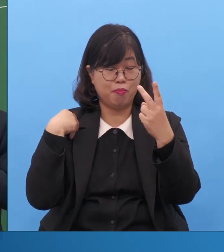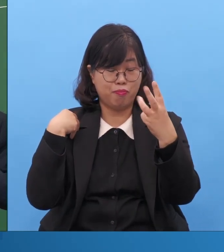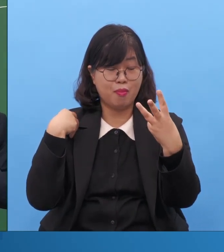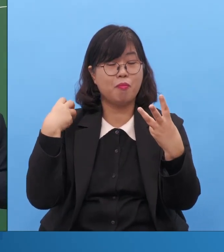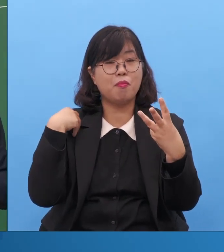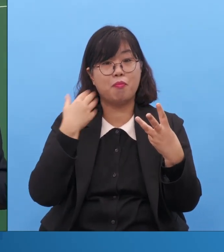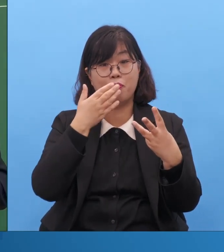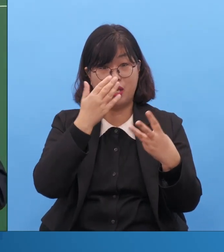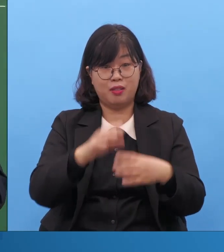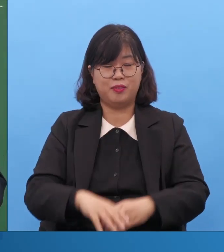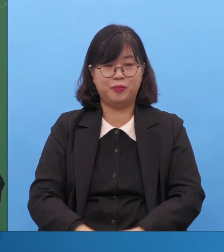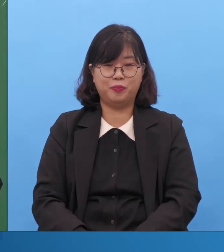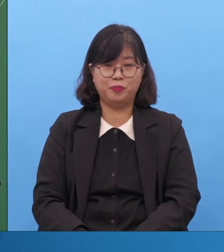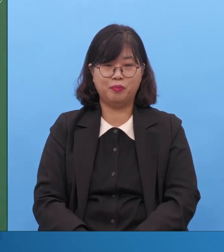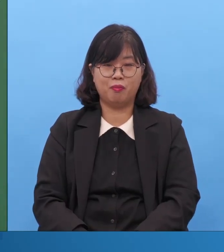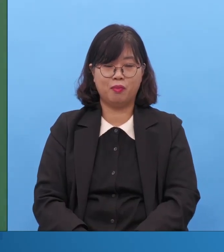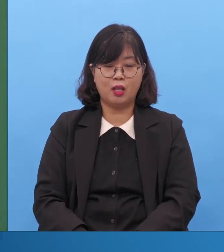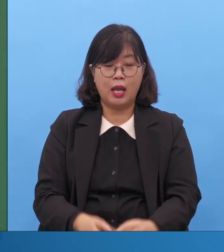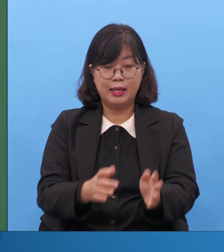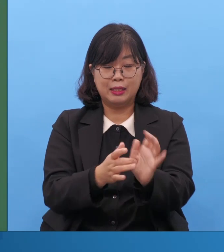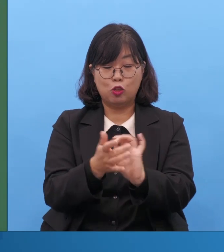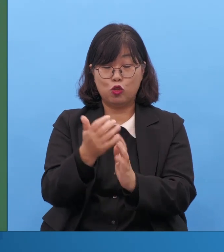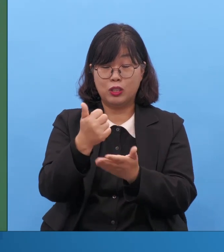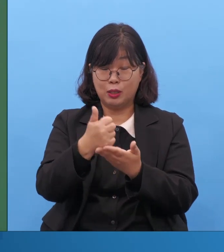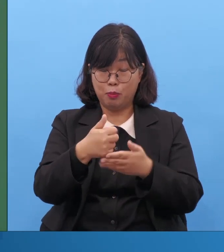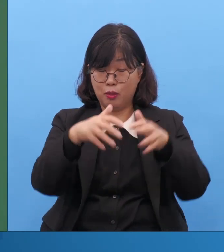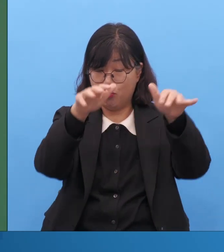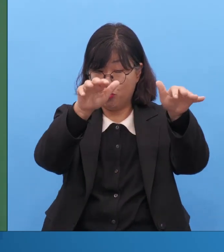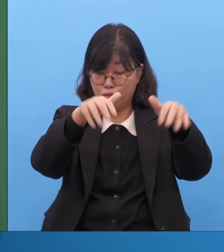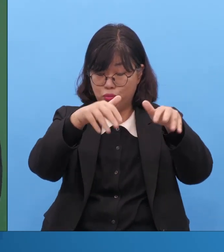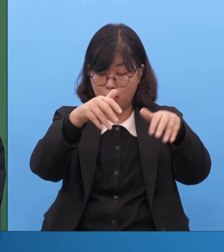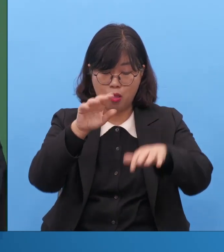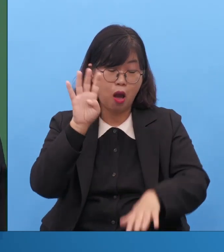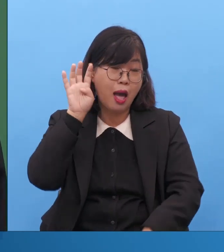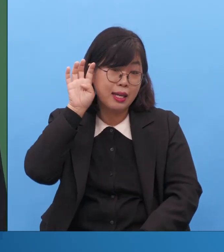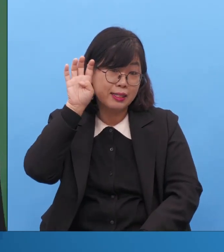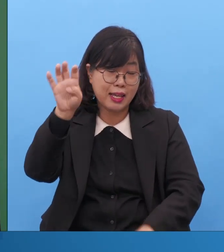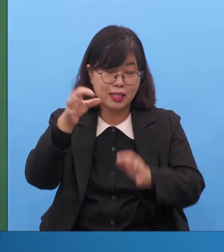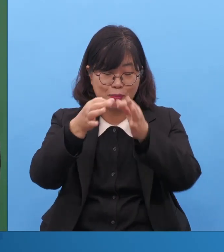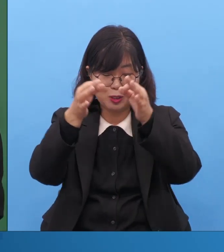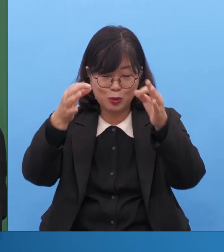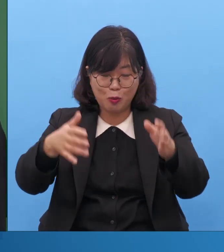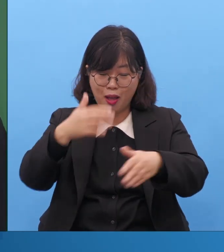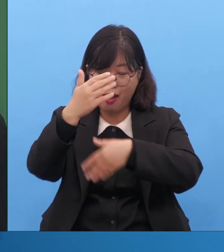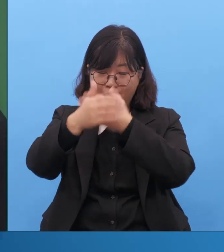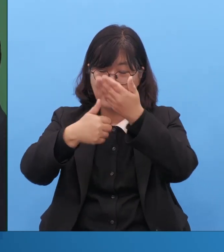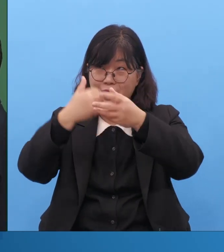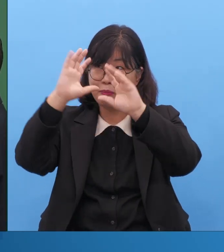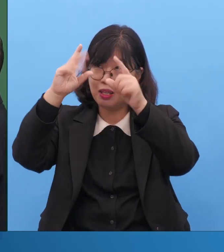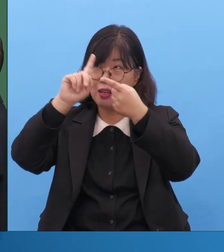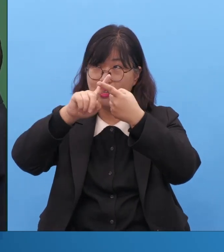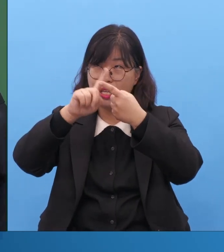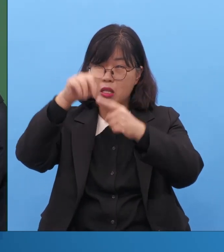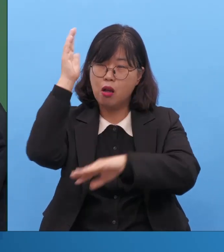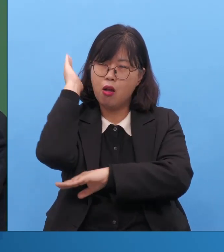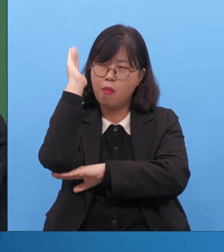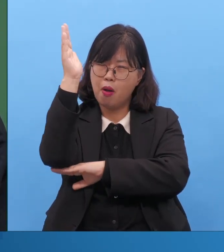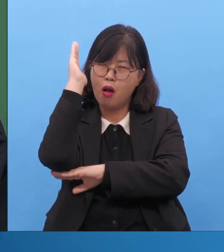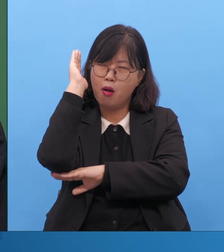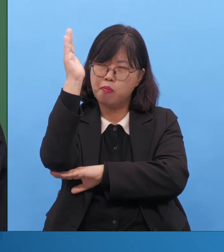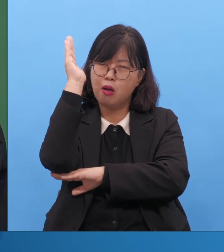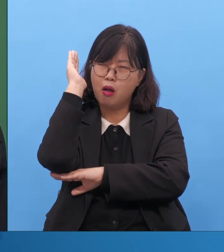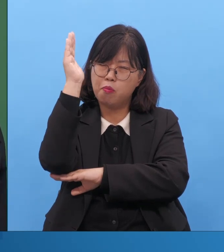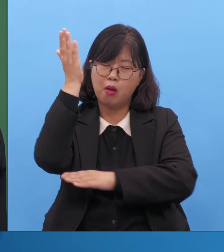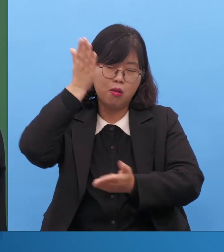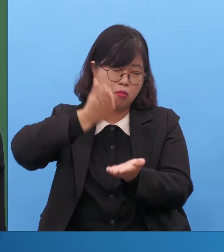왜 40일 동안 하나님 나라의 말씀을 이야기했냐는 거죠 그 상황을